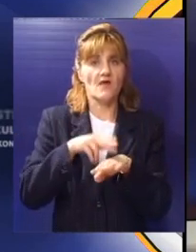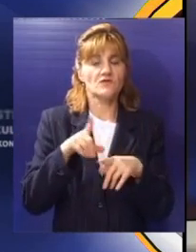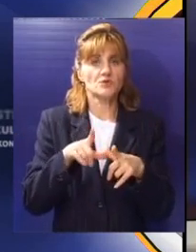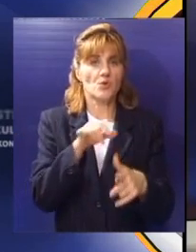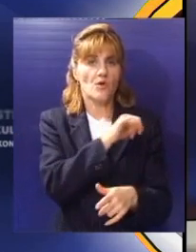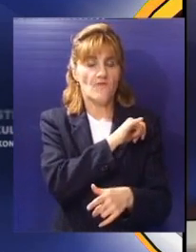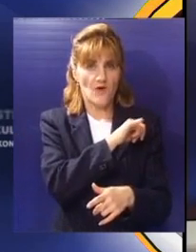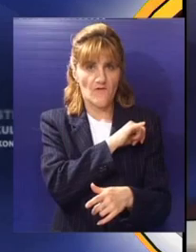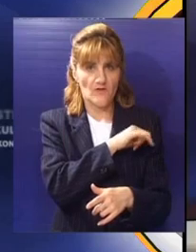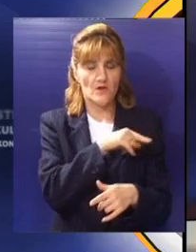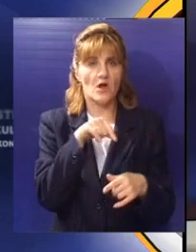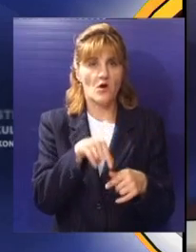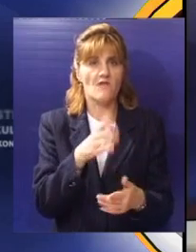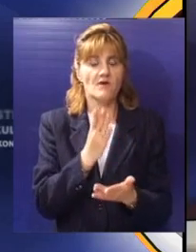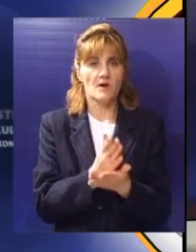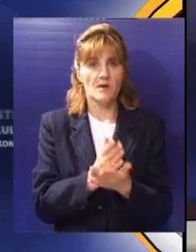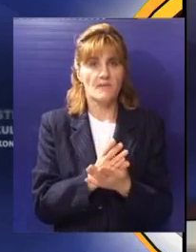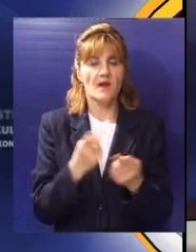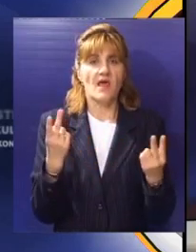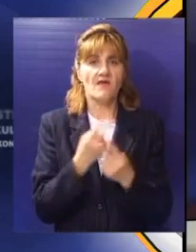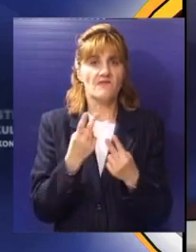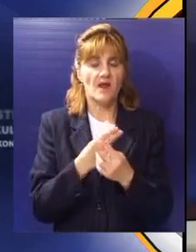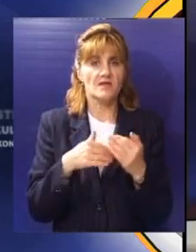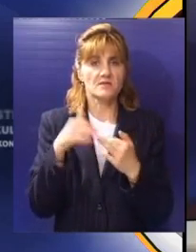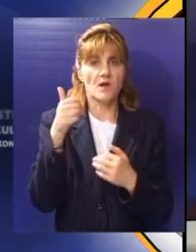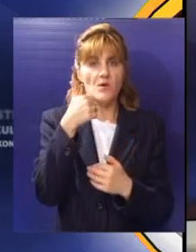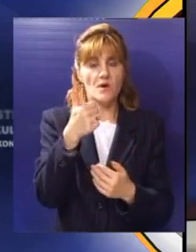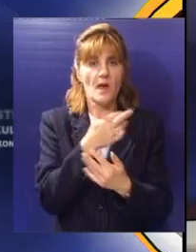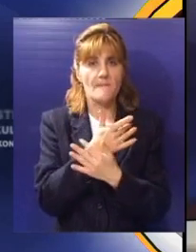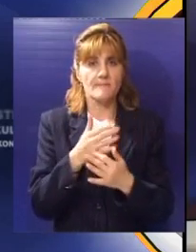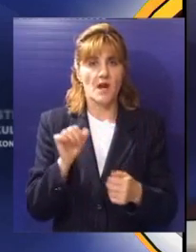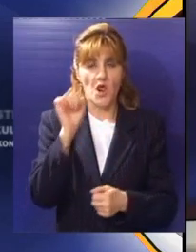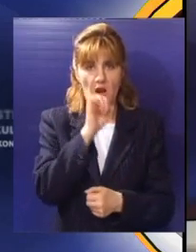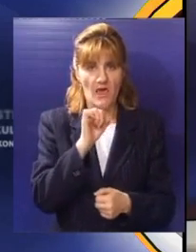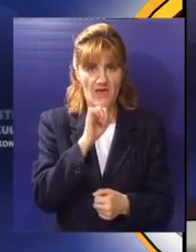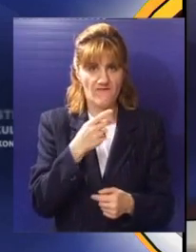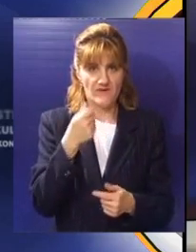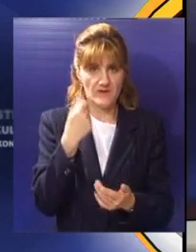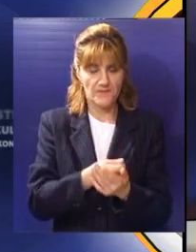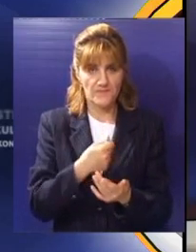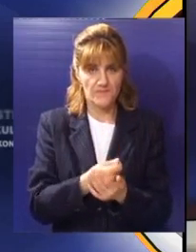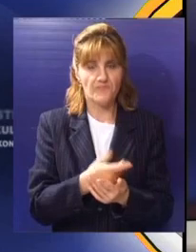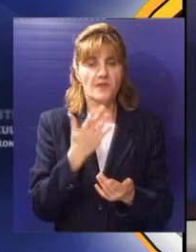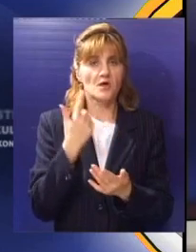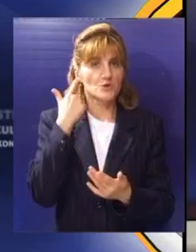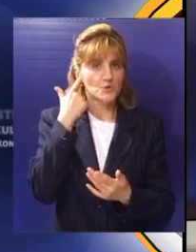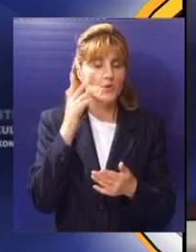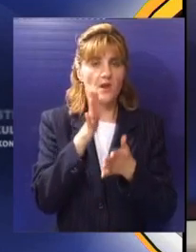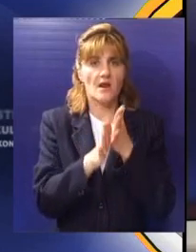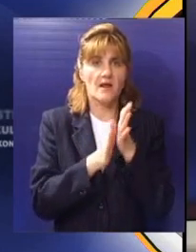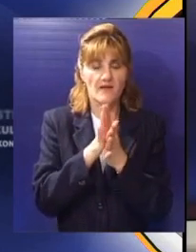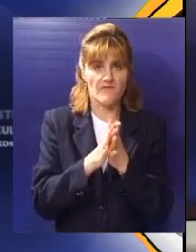Vojvodini. Na ovaj način realizovani su projekti vredni preko milion evra, čulo se na konferenciji Partnerstvo i saradnja u regiji,